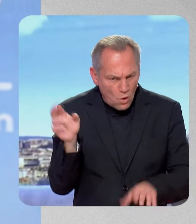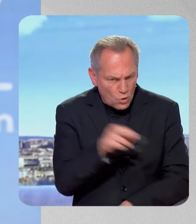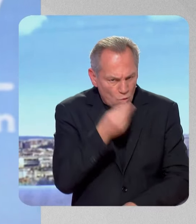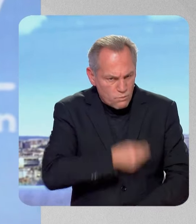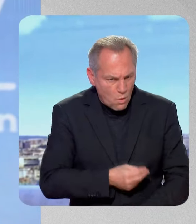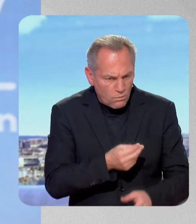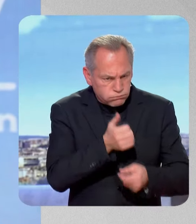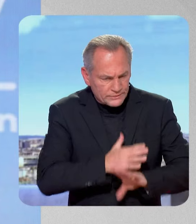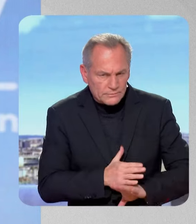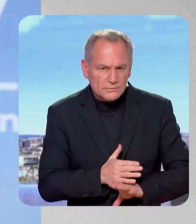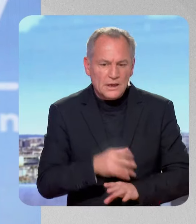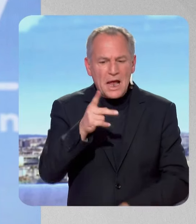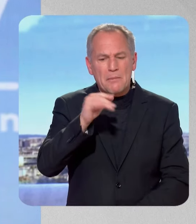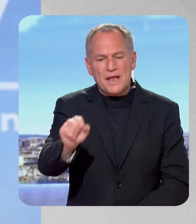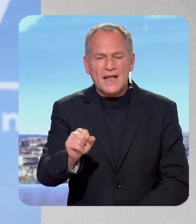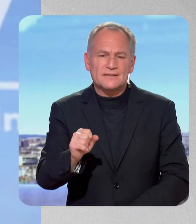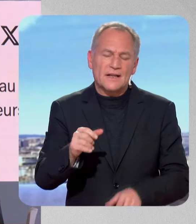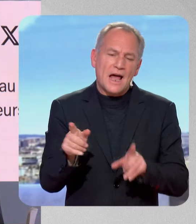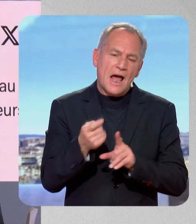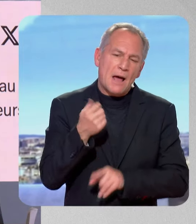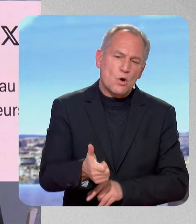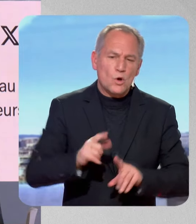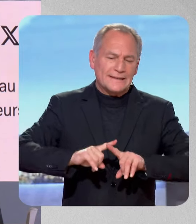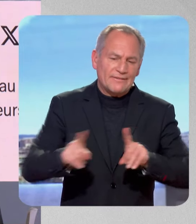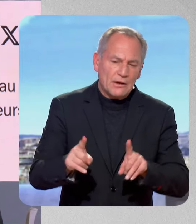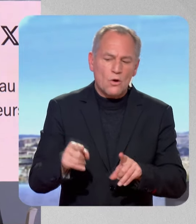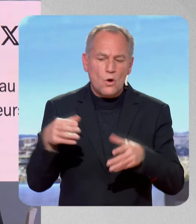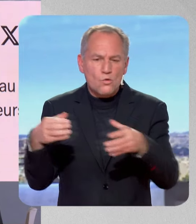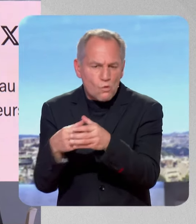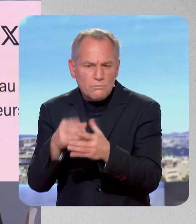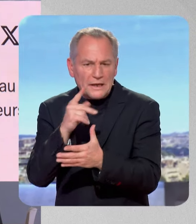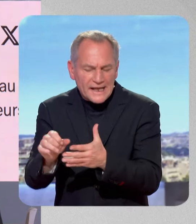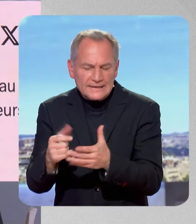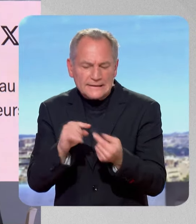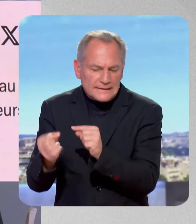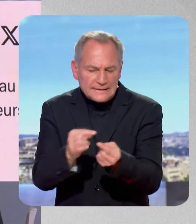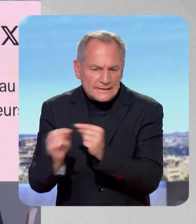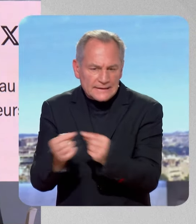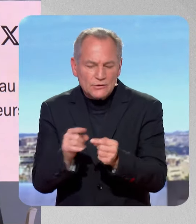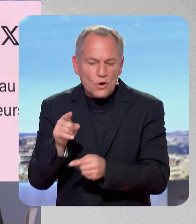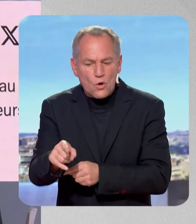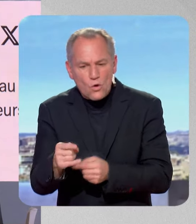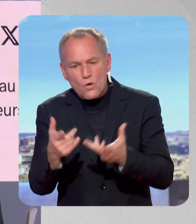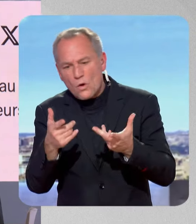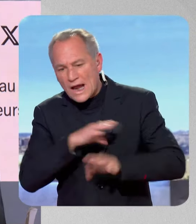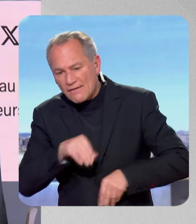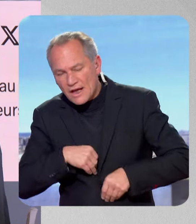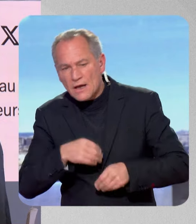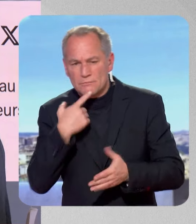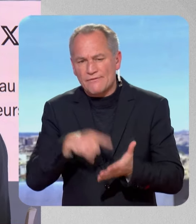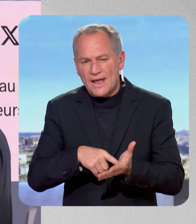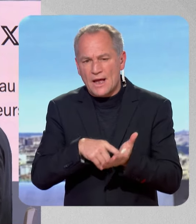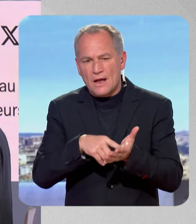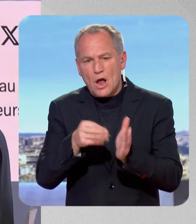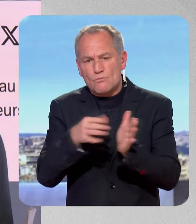PS, y a toujours des voix un petit peu discordantes, donc c'est bien qu'ils discutent entre eux, et qu'ils aient abouti à cette décision de censurer le gouvernement. Le